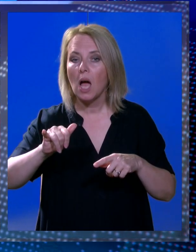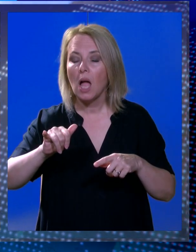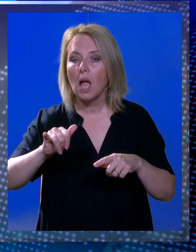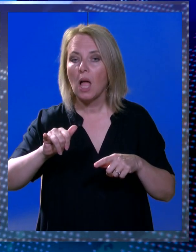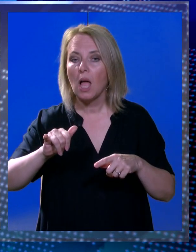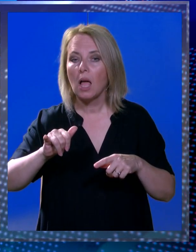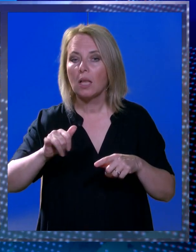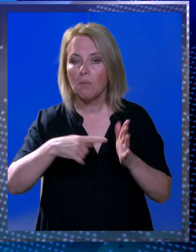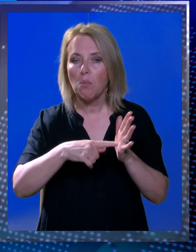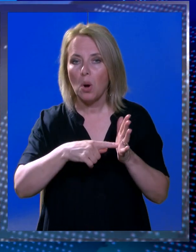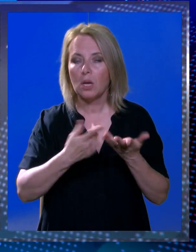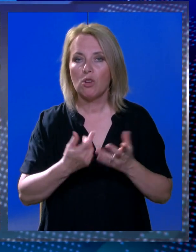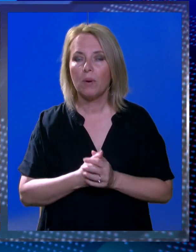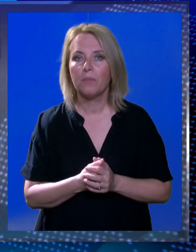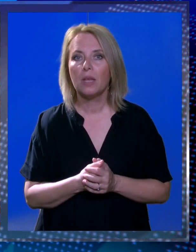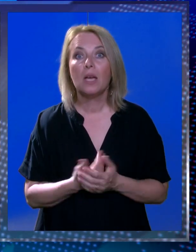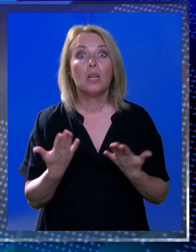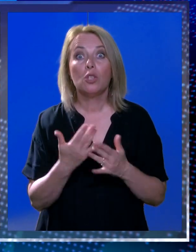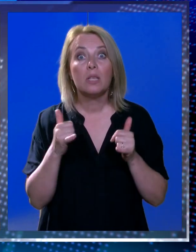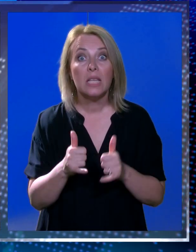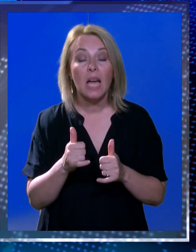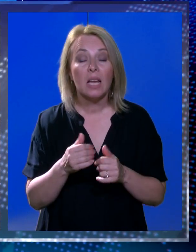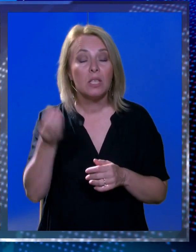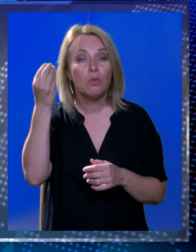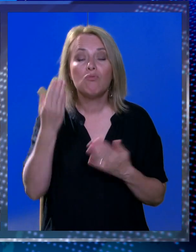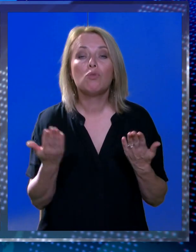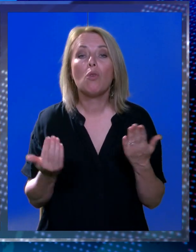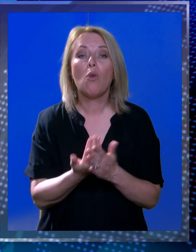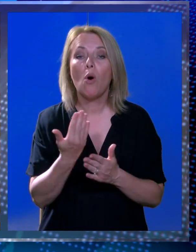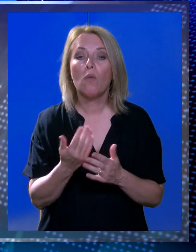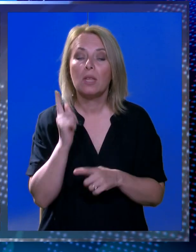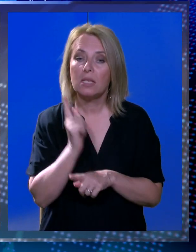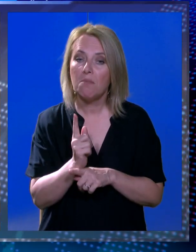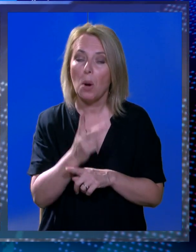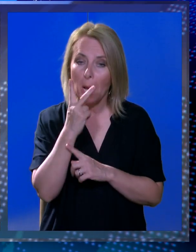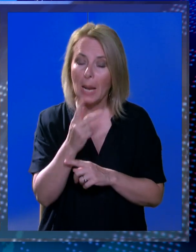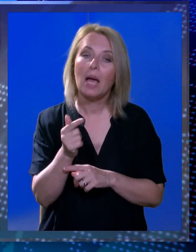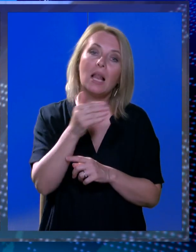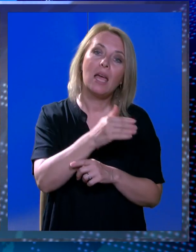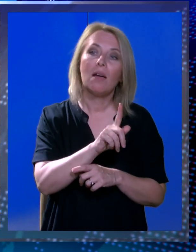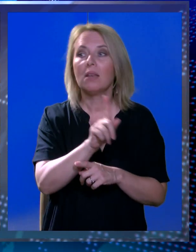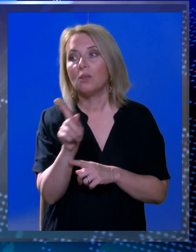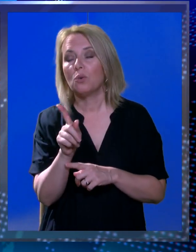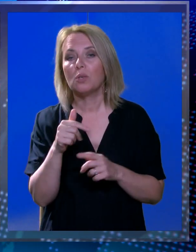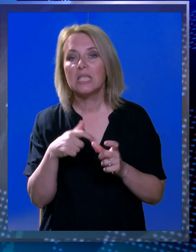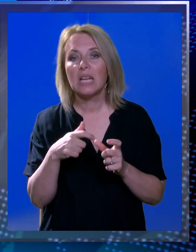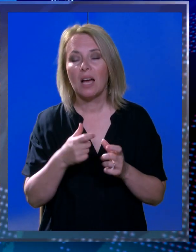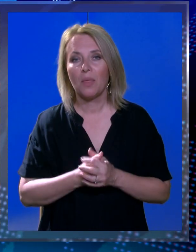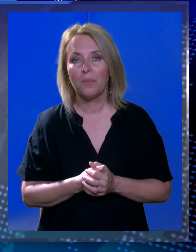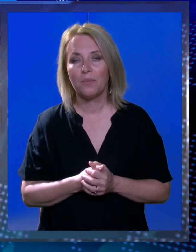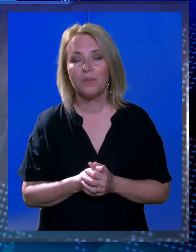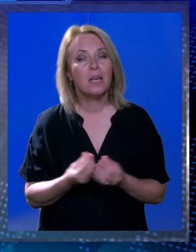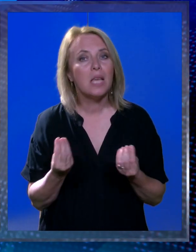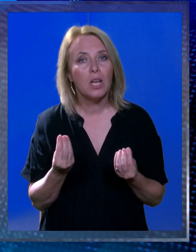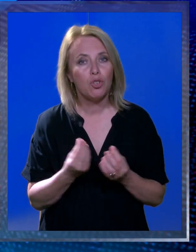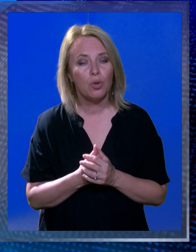ovako pokaši. Što ste vi danas ovdje naučili nešto novo? Da se mora pogledati lijevo desno i